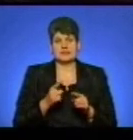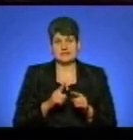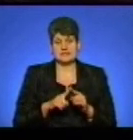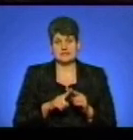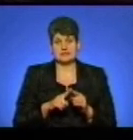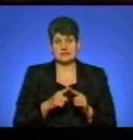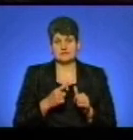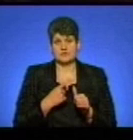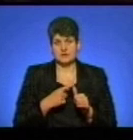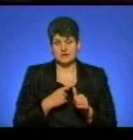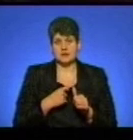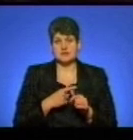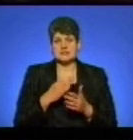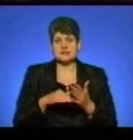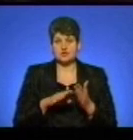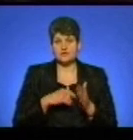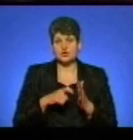Донецьким окружним судом.